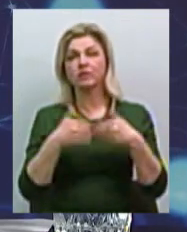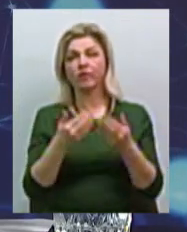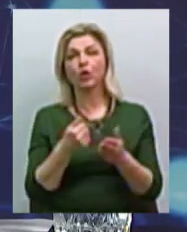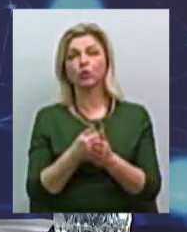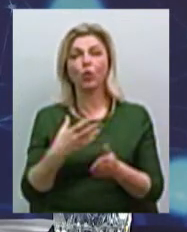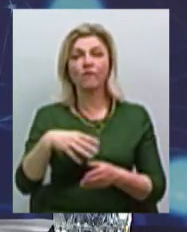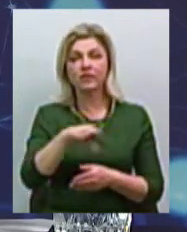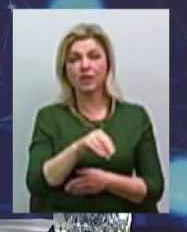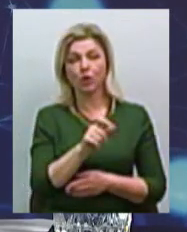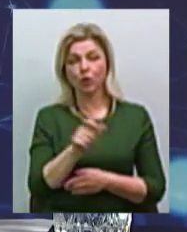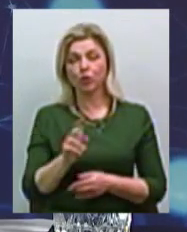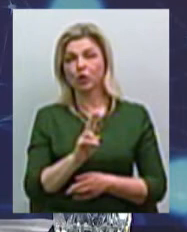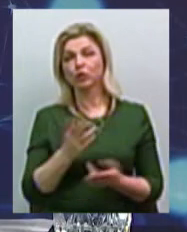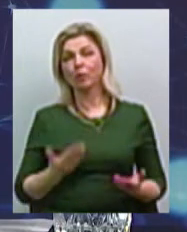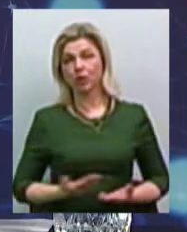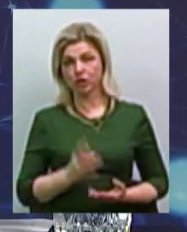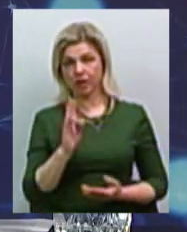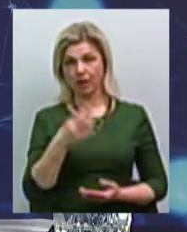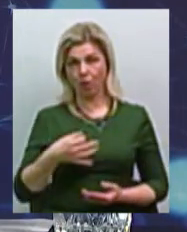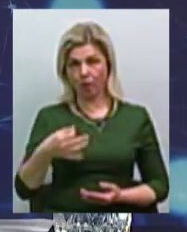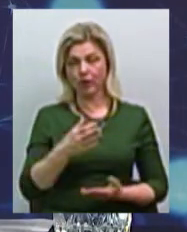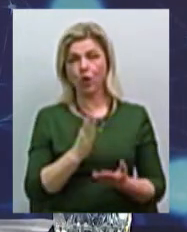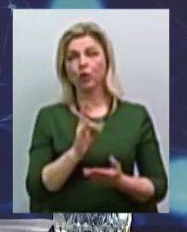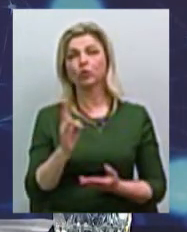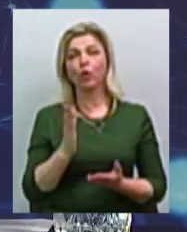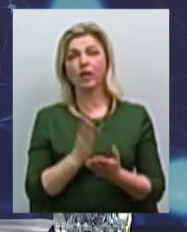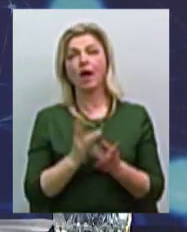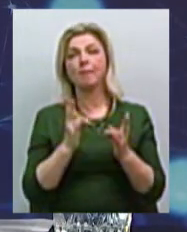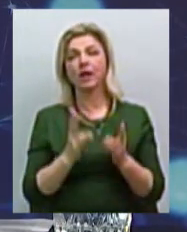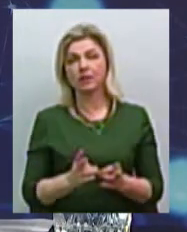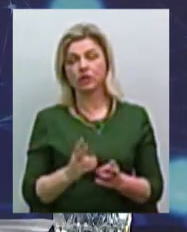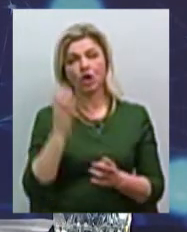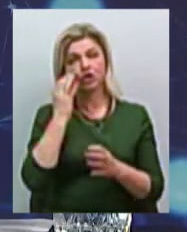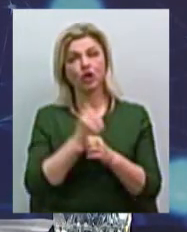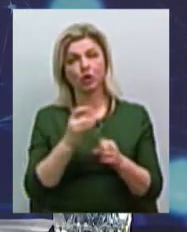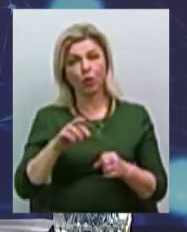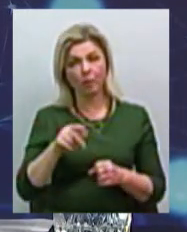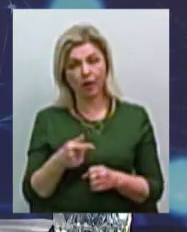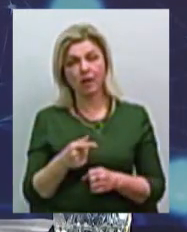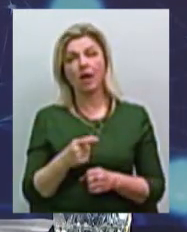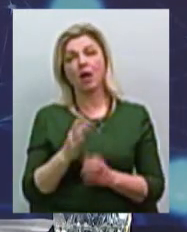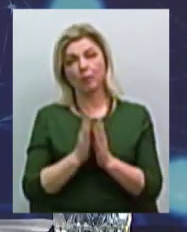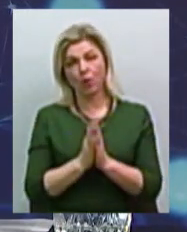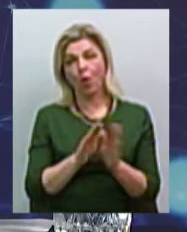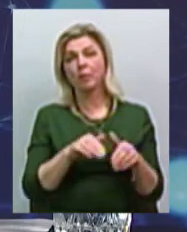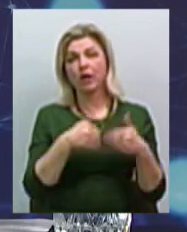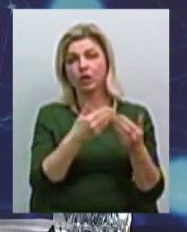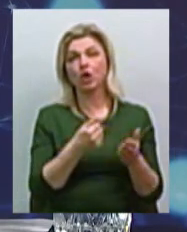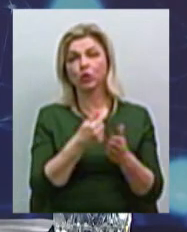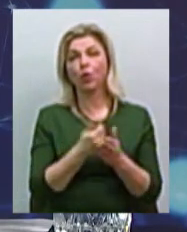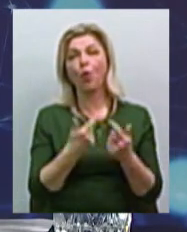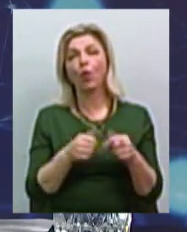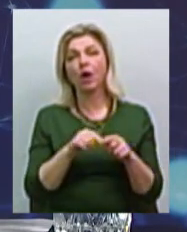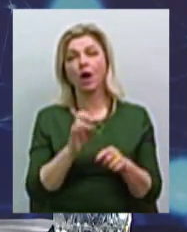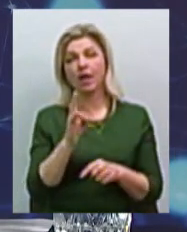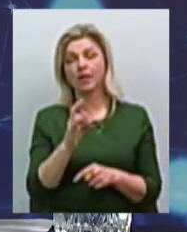які проживають на території Маколаївської області, які є постраждалими в нас, відрішуємо катастрофи. Будь ласка, звертайтеся до управління соціального захисту населення для того, щоб ми могли